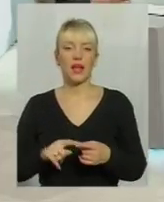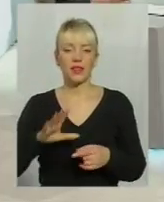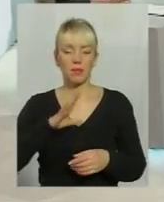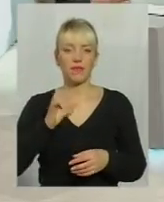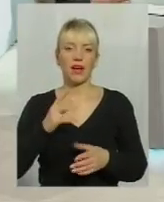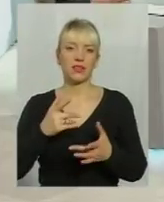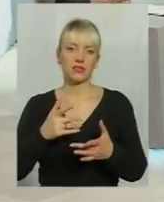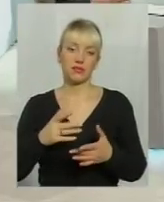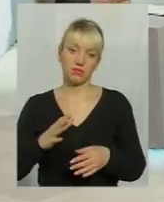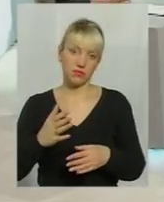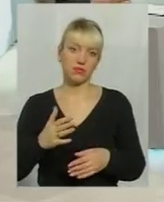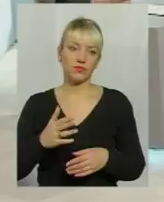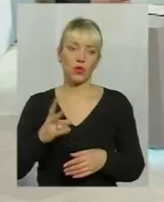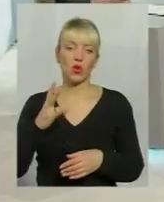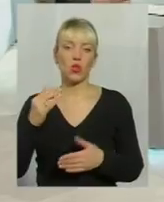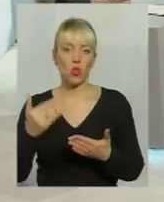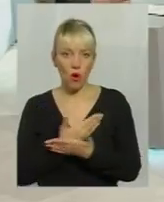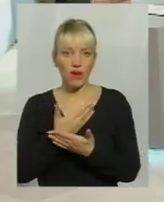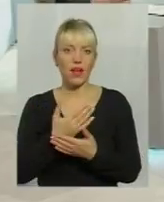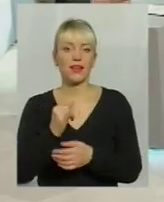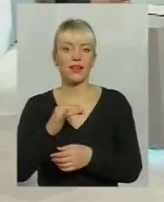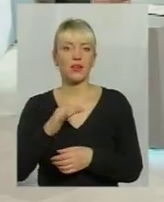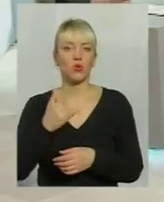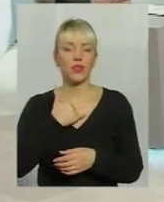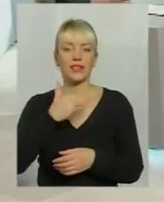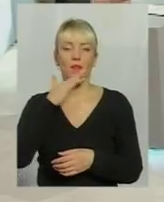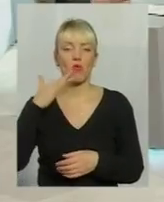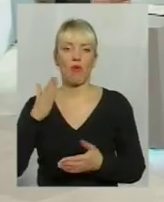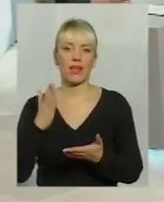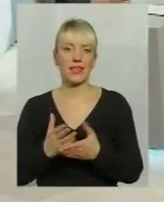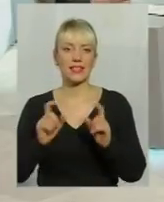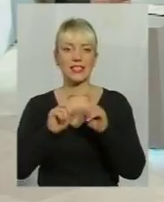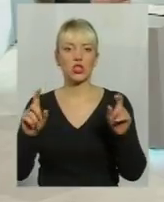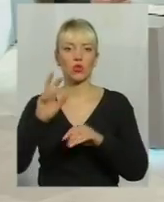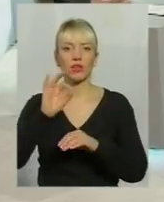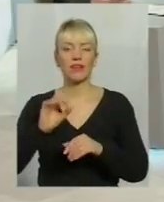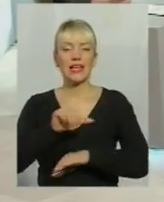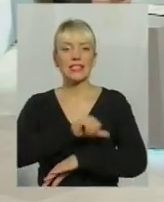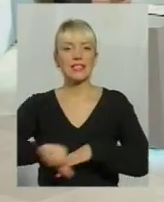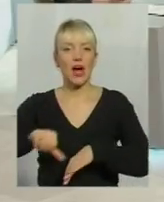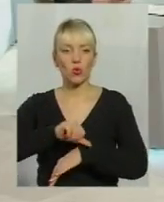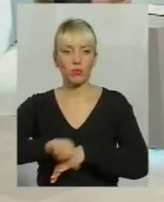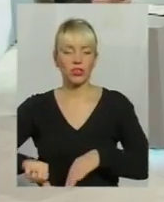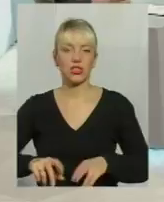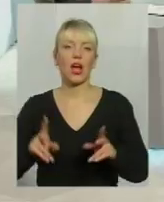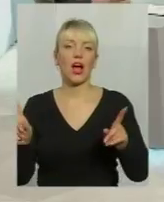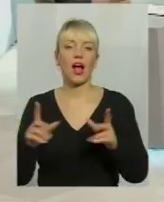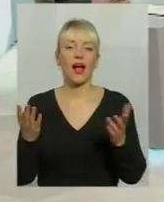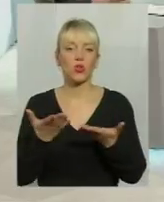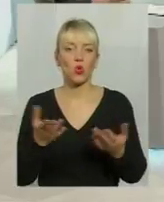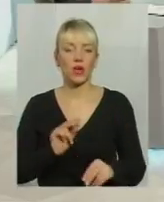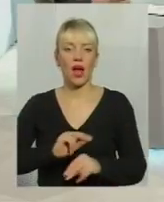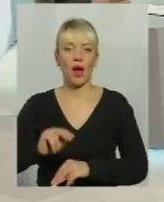достаточна, але у нас вже дуже багато є інститутів зарубежних, які обучають